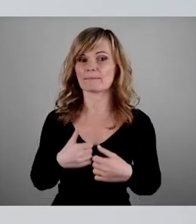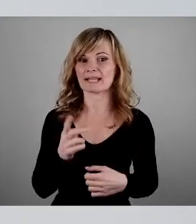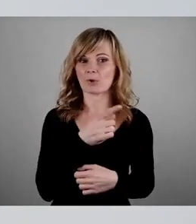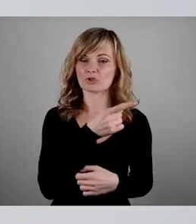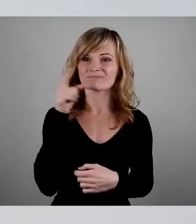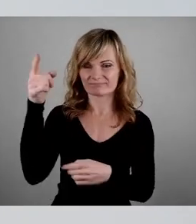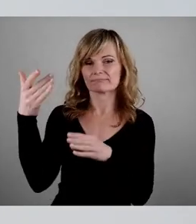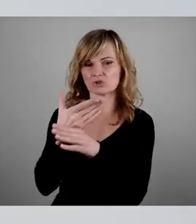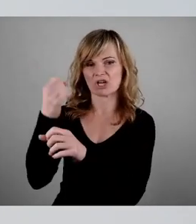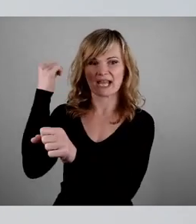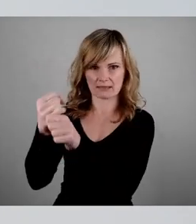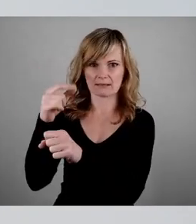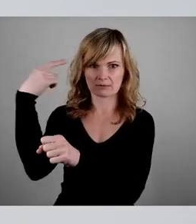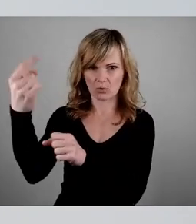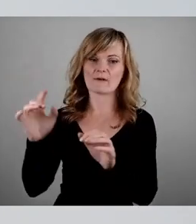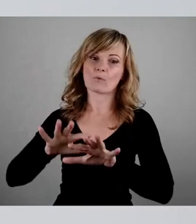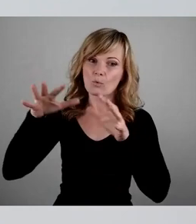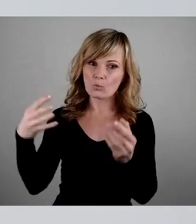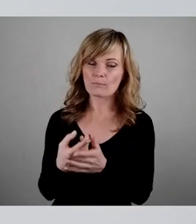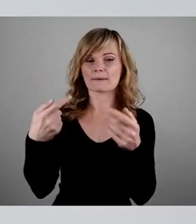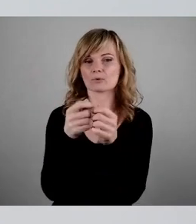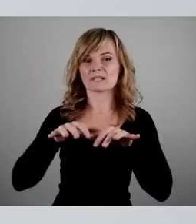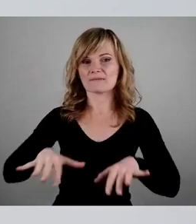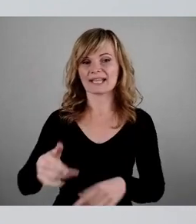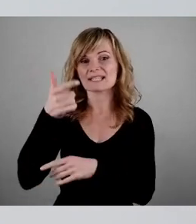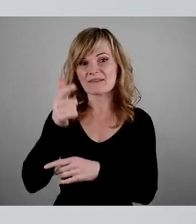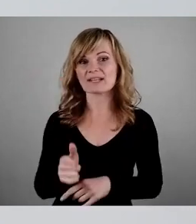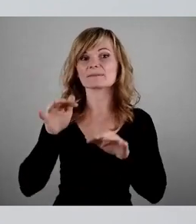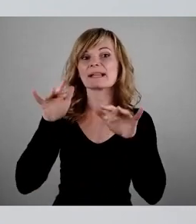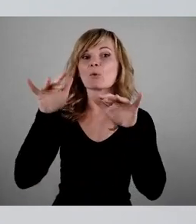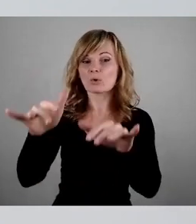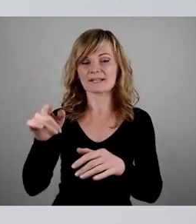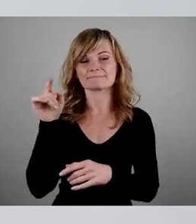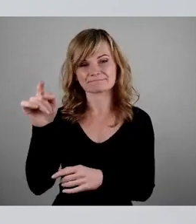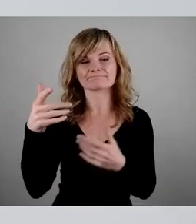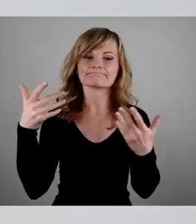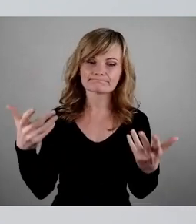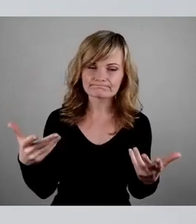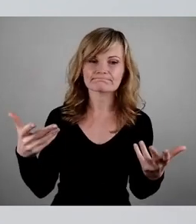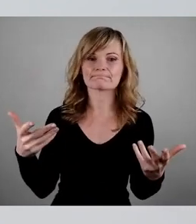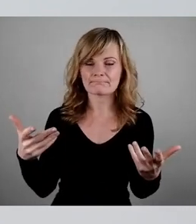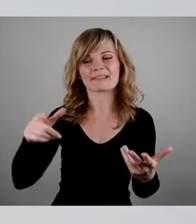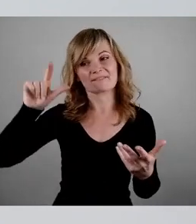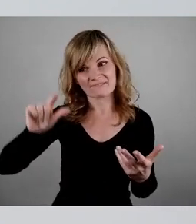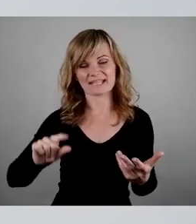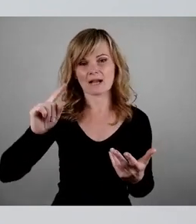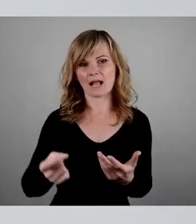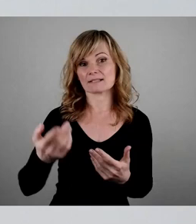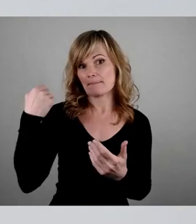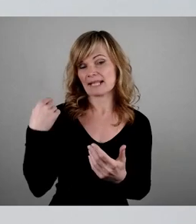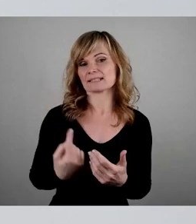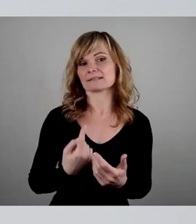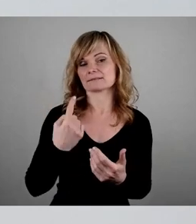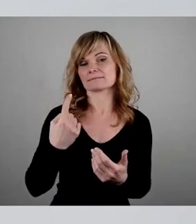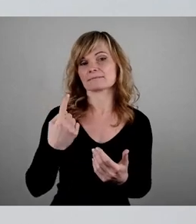wird. Das Volumen bundesweit sind 200 Millionen. Das ist weit weniger als sozusagen im letzten Fördercall,